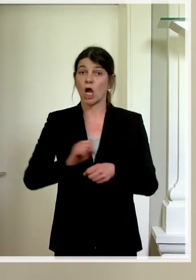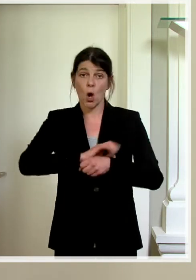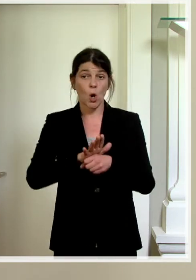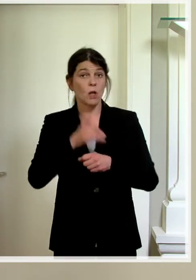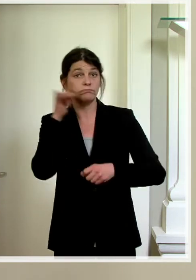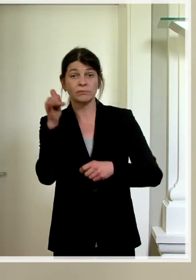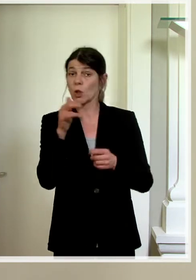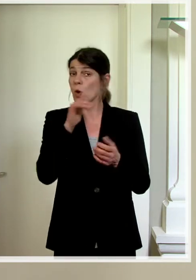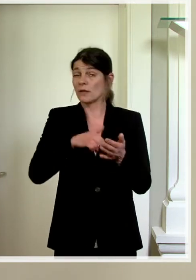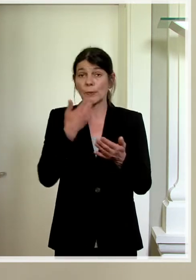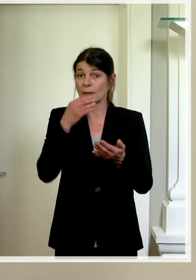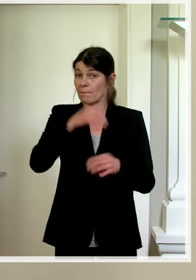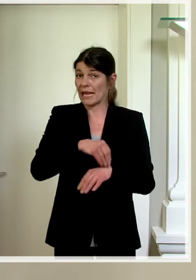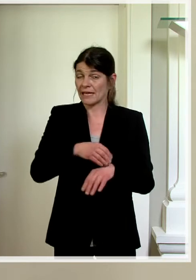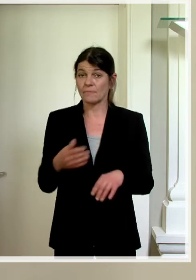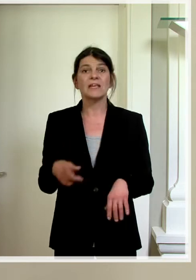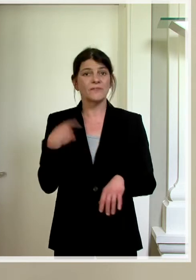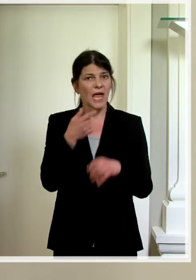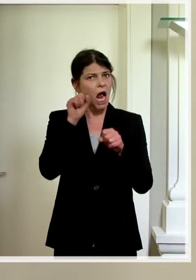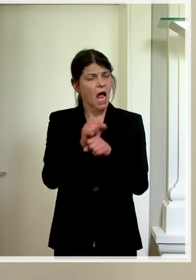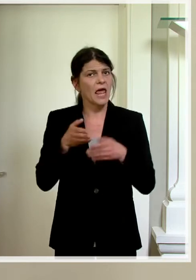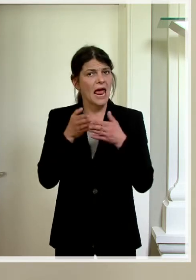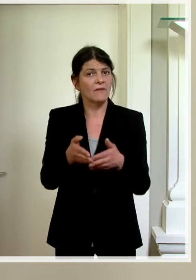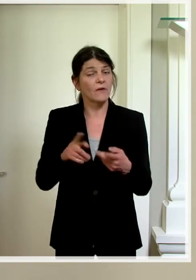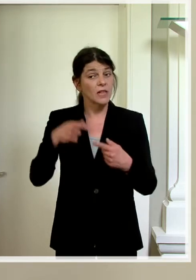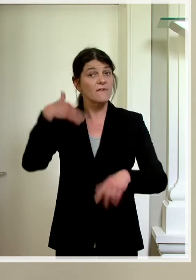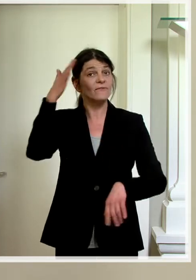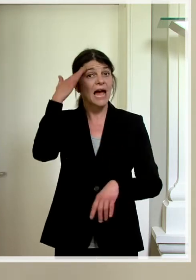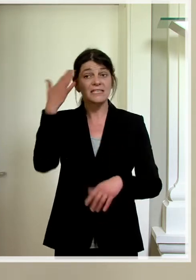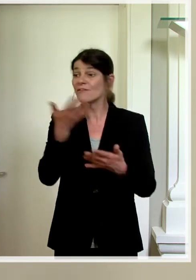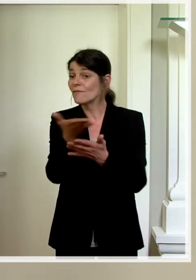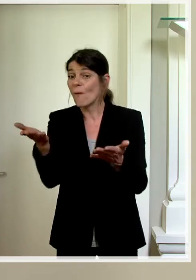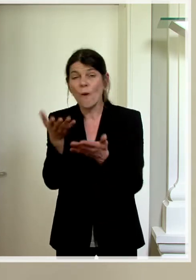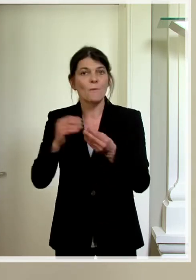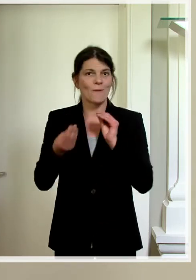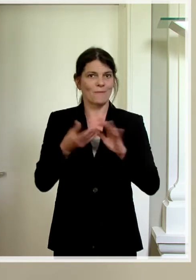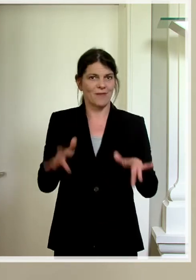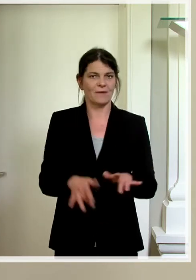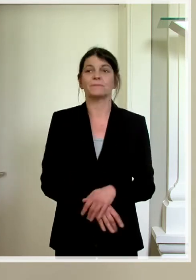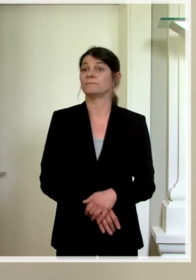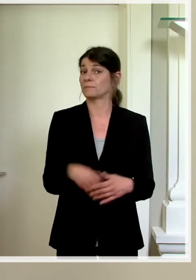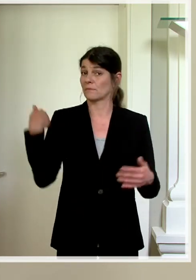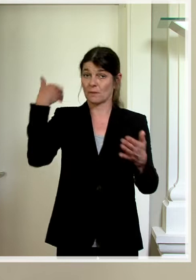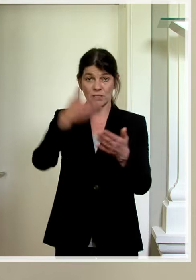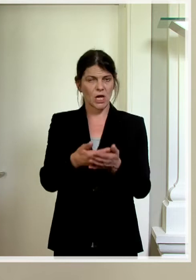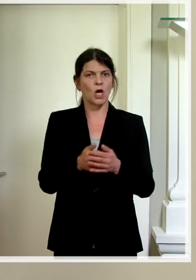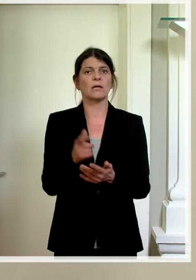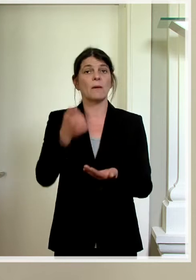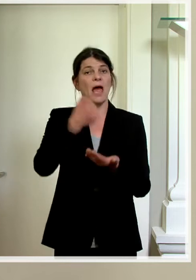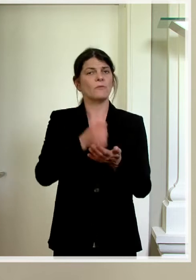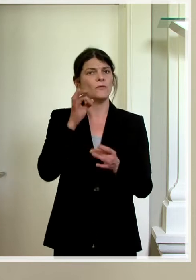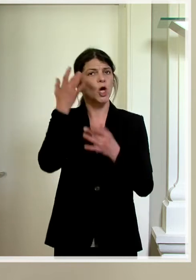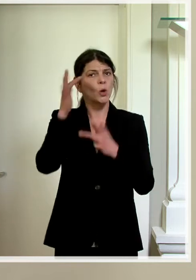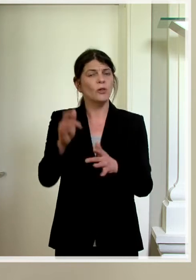gemeldet haben. Wir können helfen, wenn wir wissen, wo es fehlt. Bis heute haben sich beim Amt für